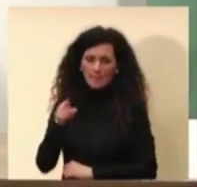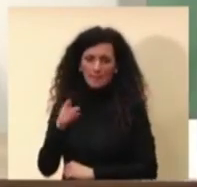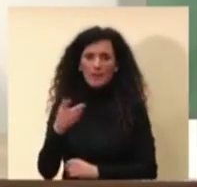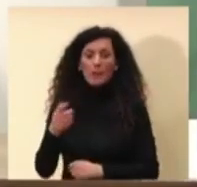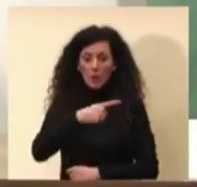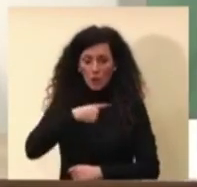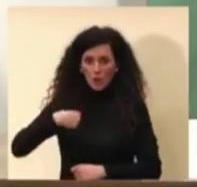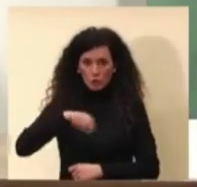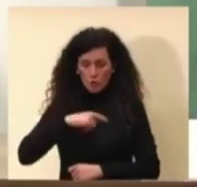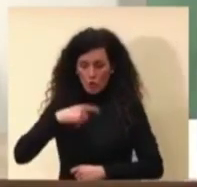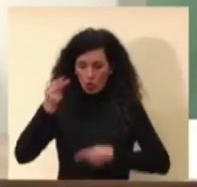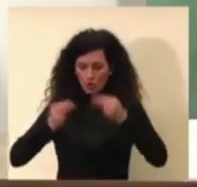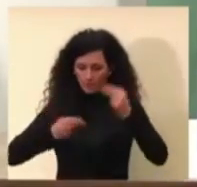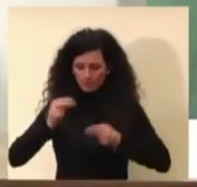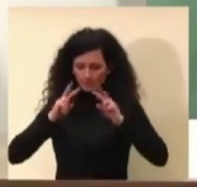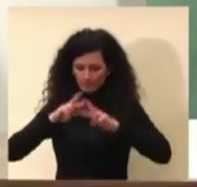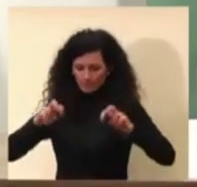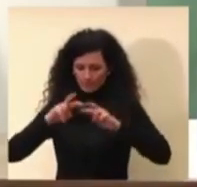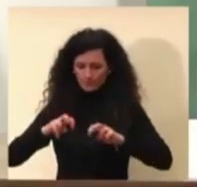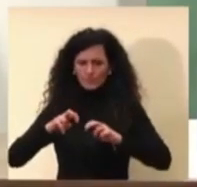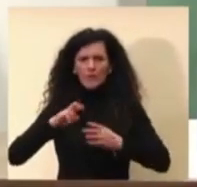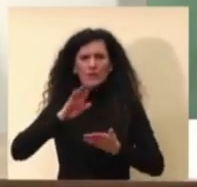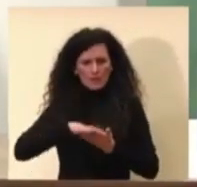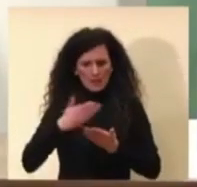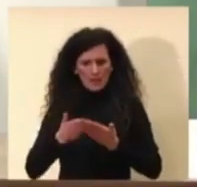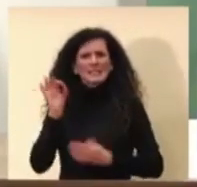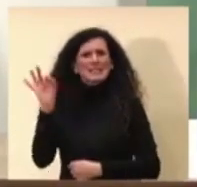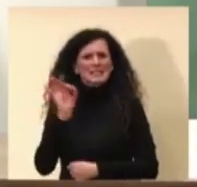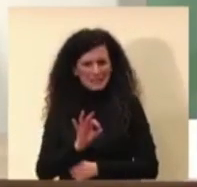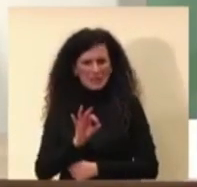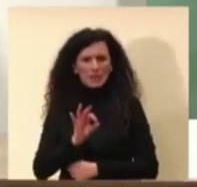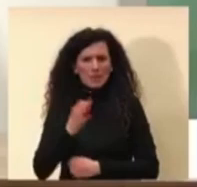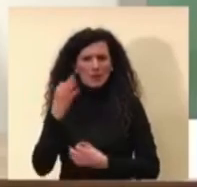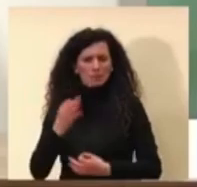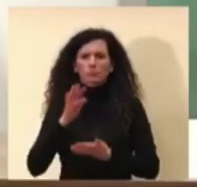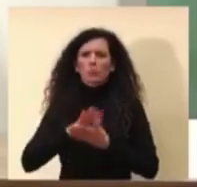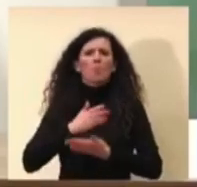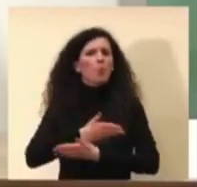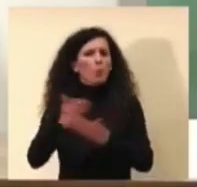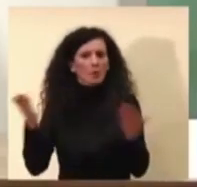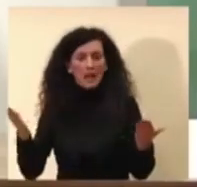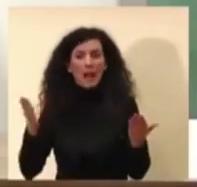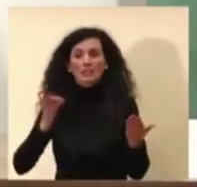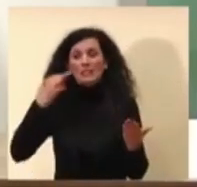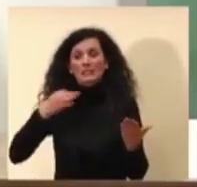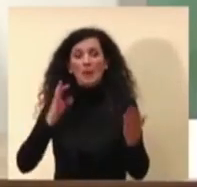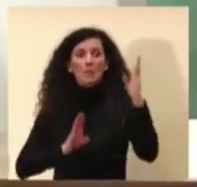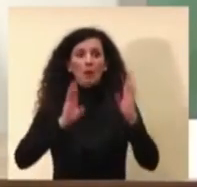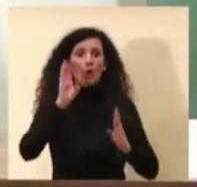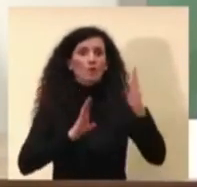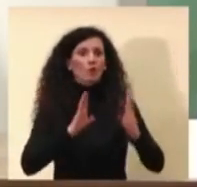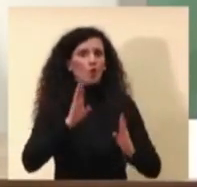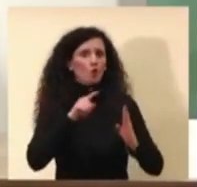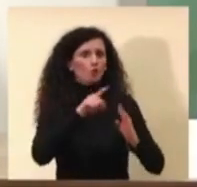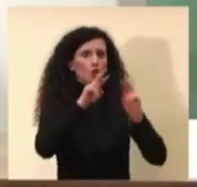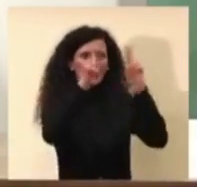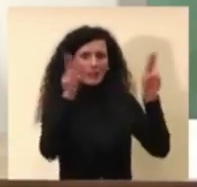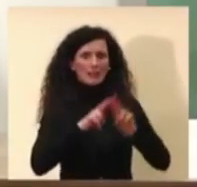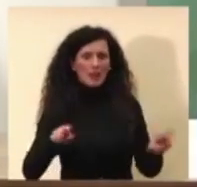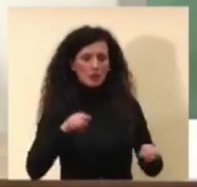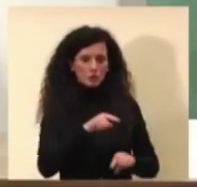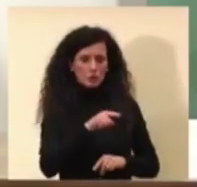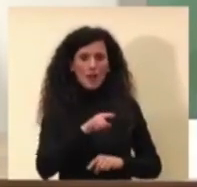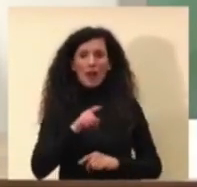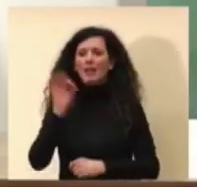ovviamente che vengono fatte che vengono pubblicate con cui ci si confronta a livello internazionale per avere una stima italiana